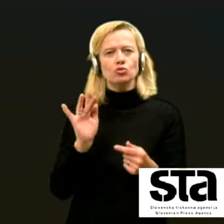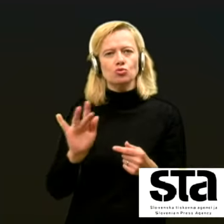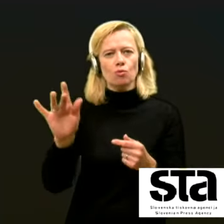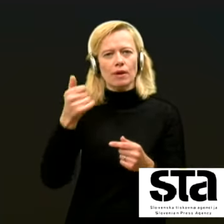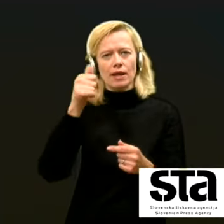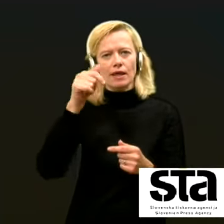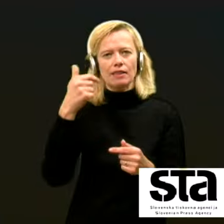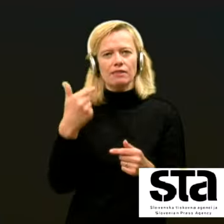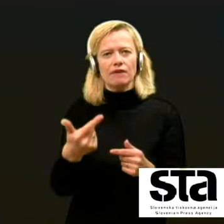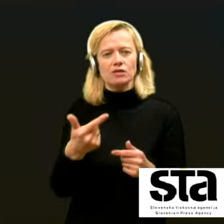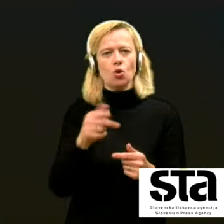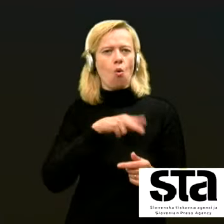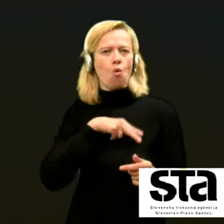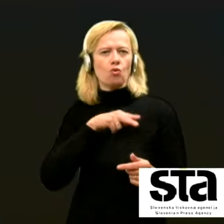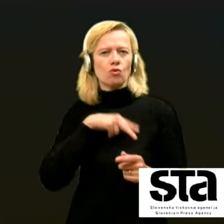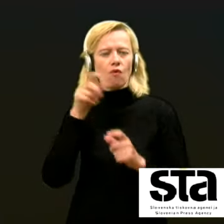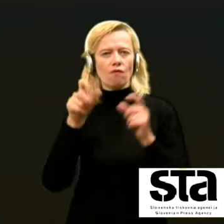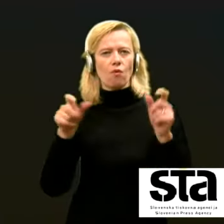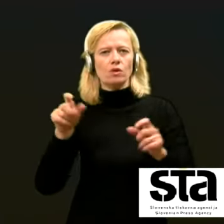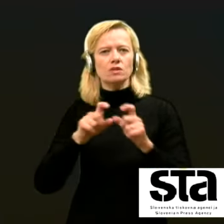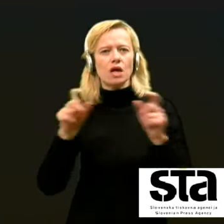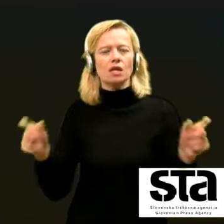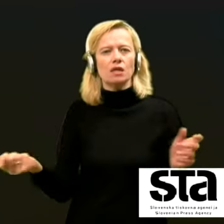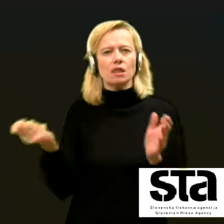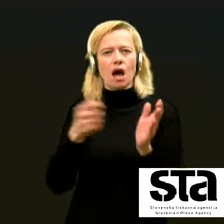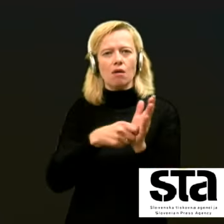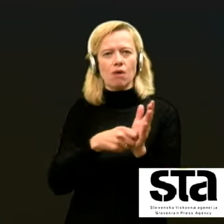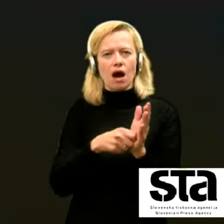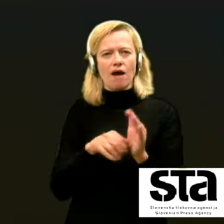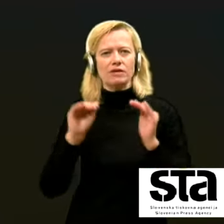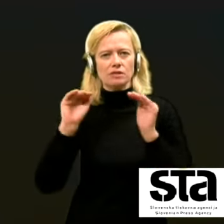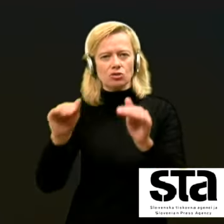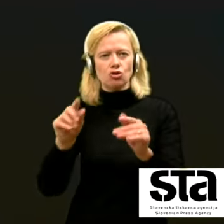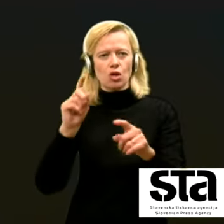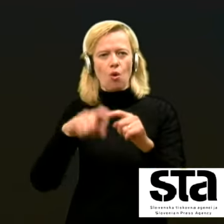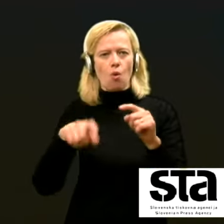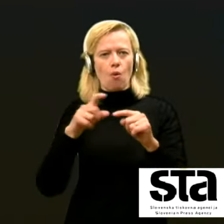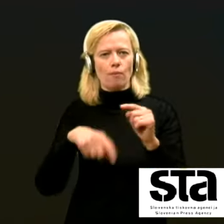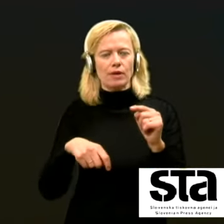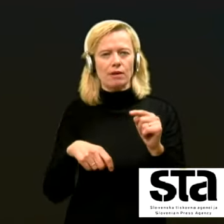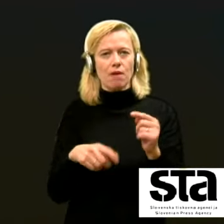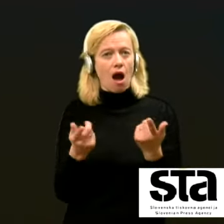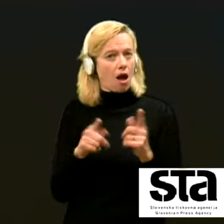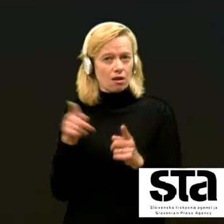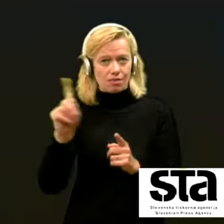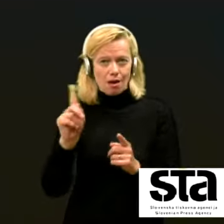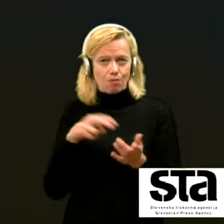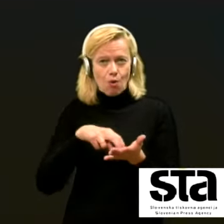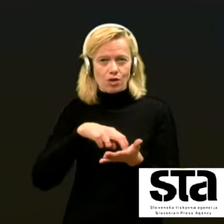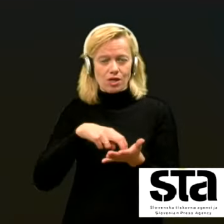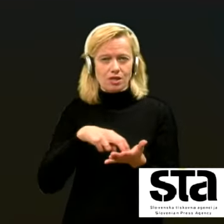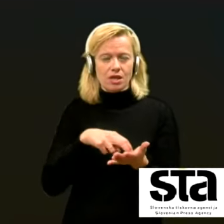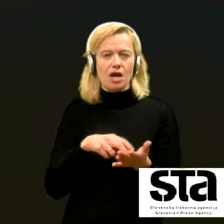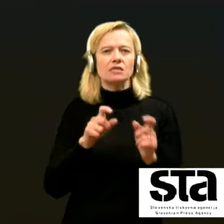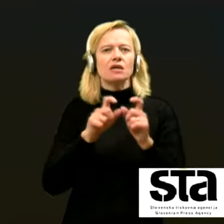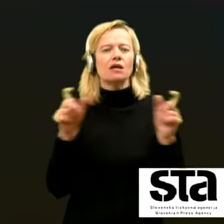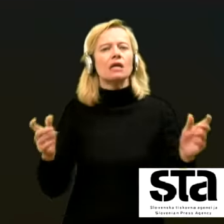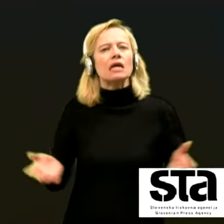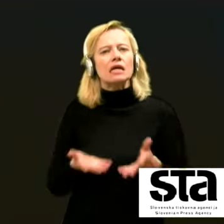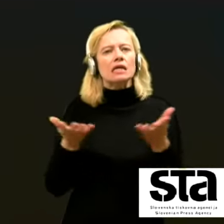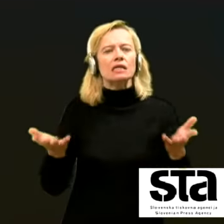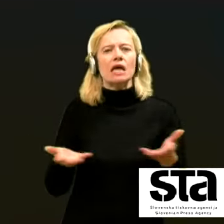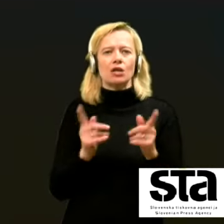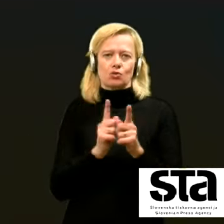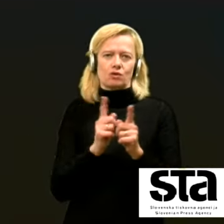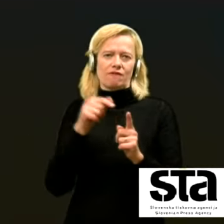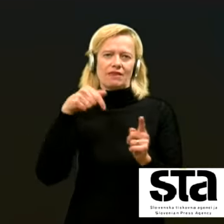odgovornik zaradi nabave zaščitne opreme. Se ne bojite, da zaradi hitenja, tudi v